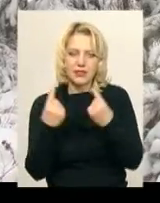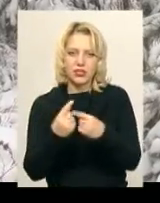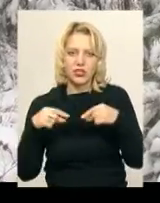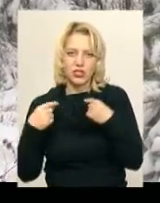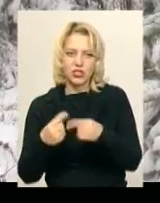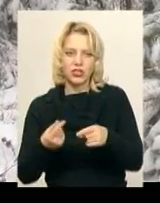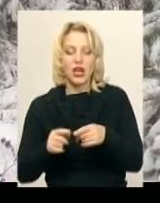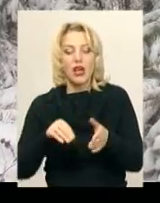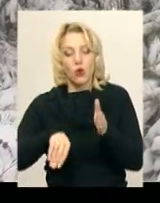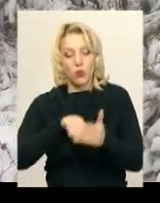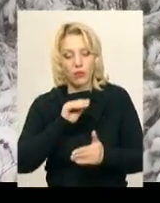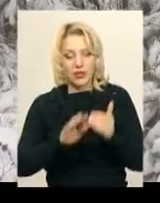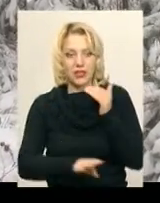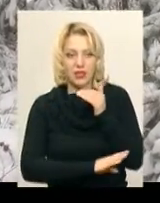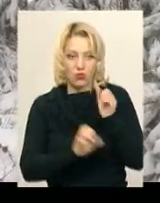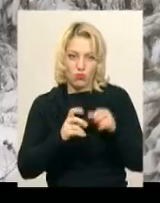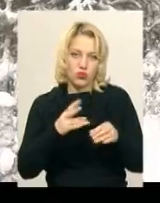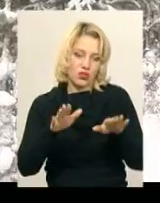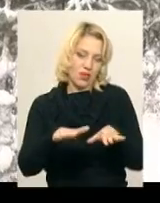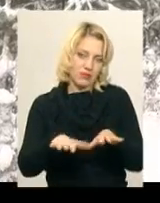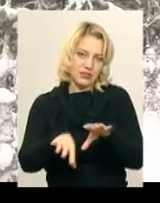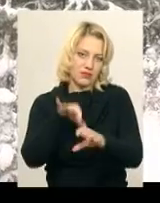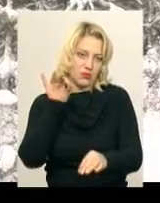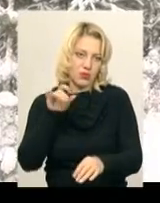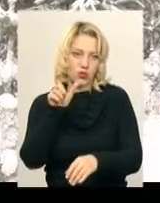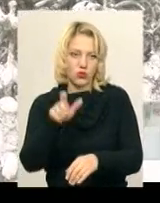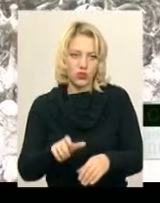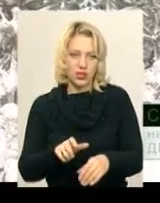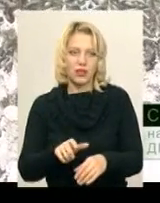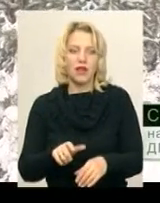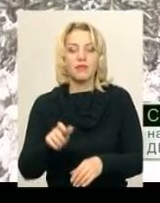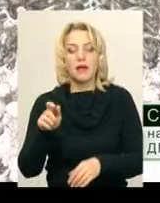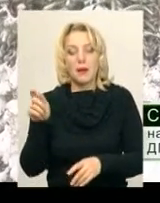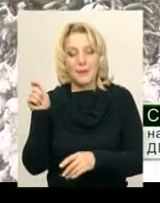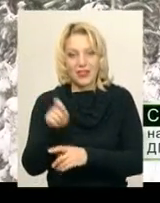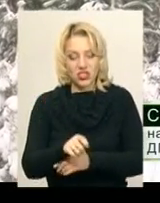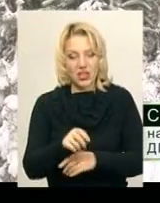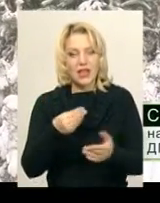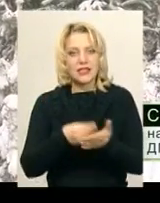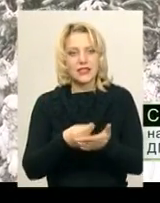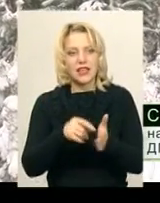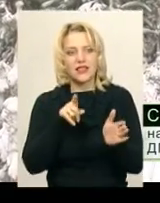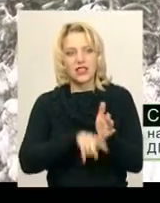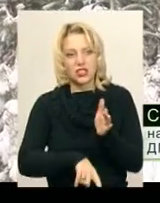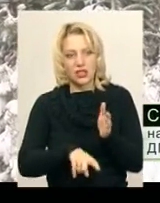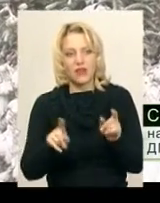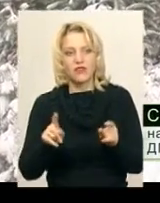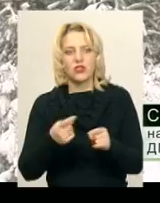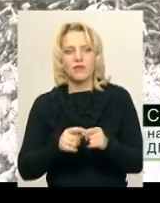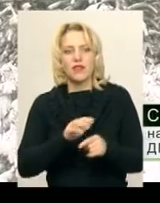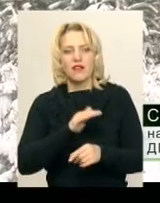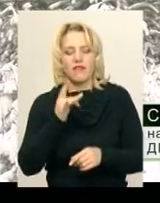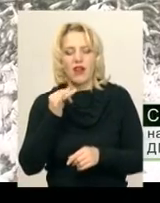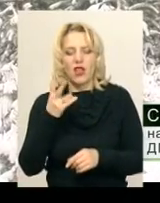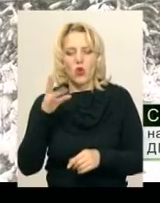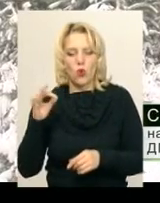новорічне дерево можна безпосередньо на плантації в лісі. Людина приїжджає, ціна відповідно дешевша, тому що рахується франко-плантація, а не франко